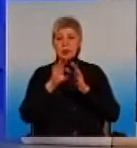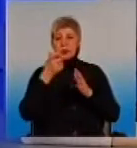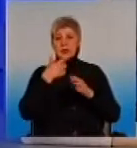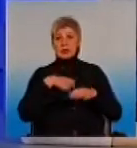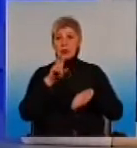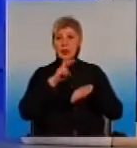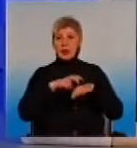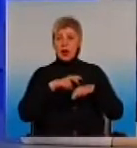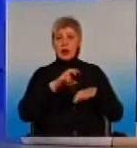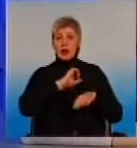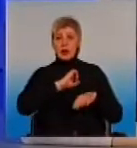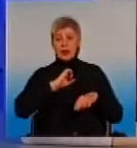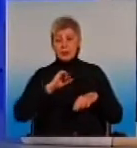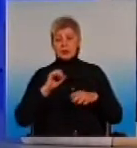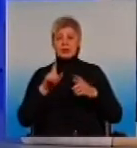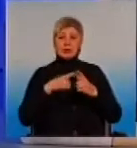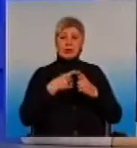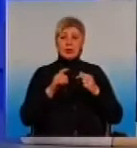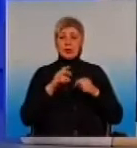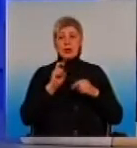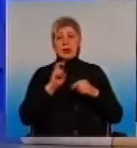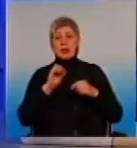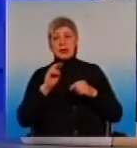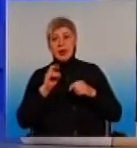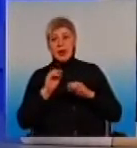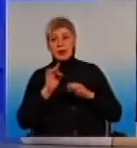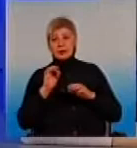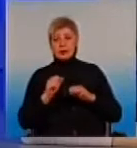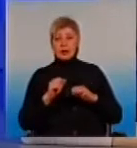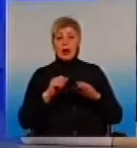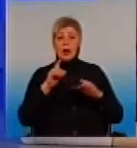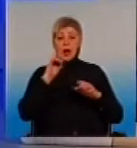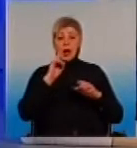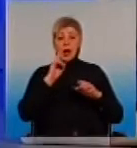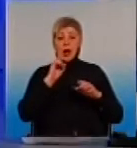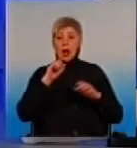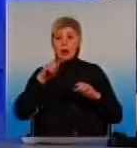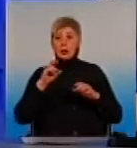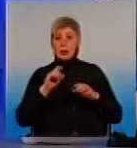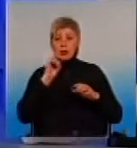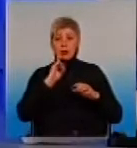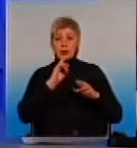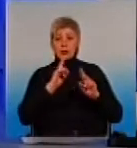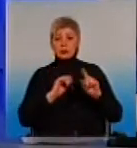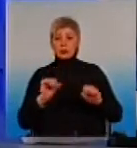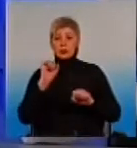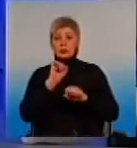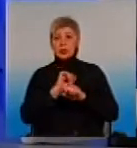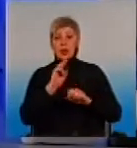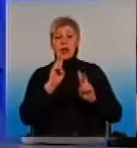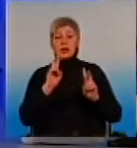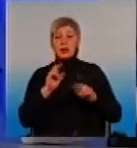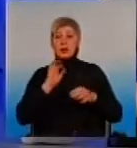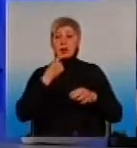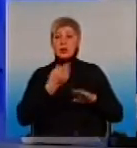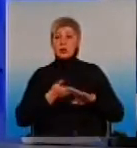терапевта. На деякий час у Дніпрі тимчасово призупинили укладання угод. Які труднощі при цьому виникають,